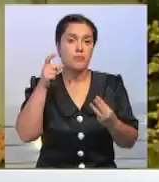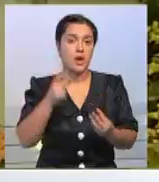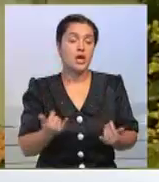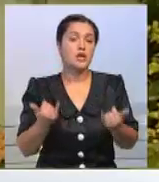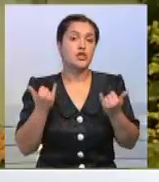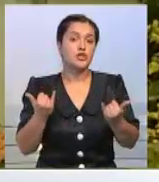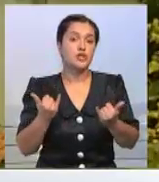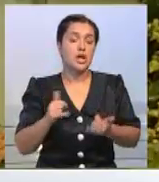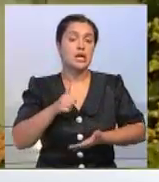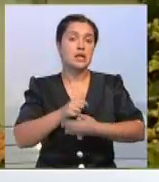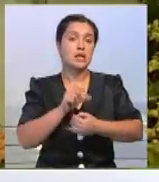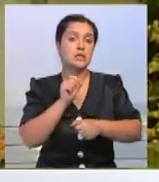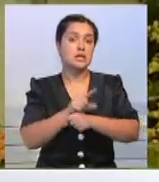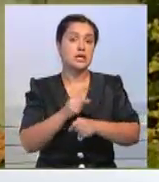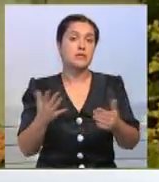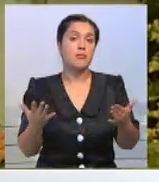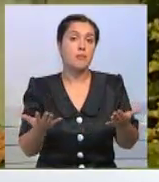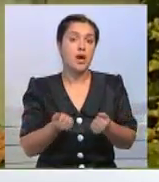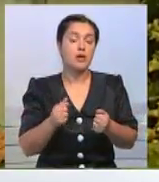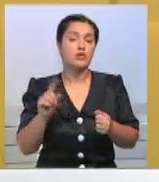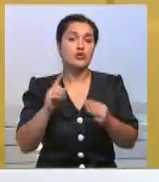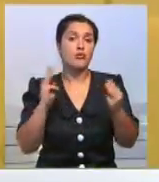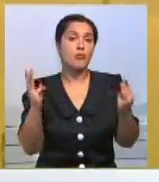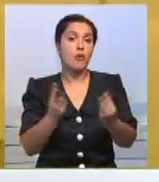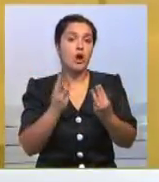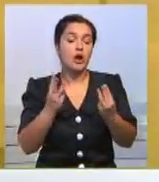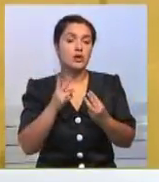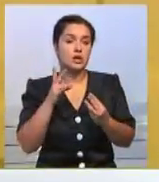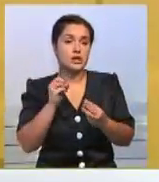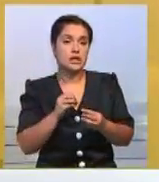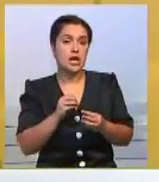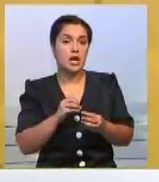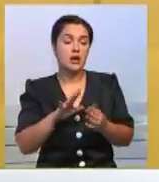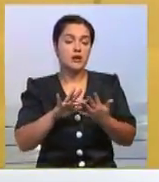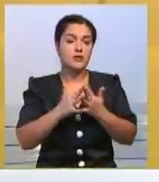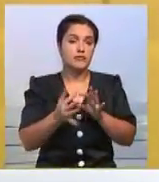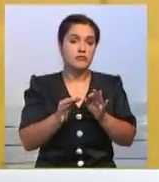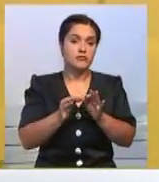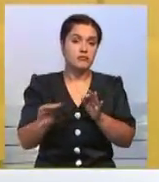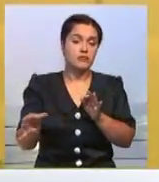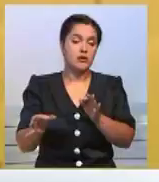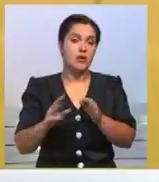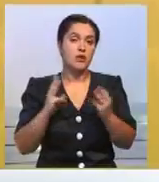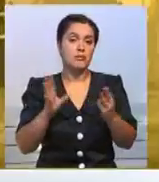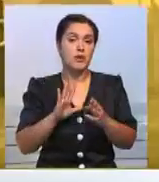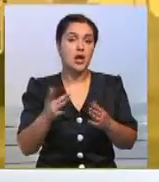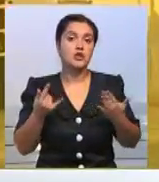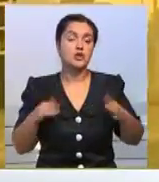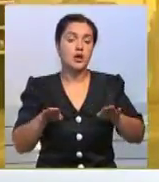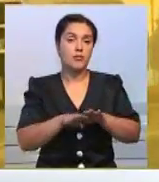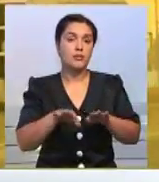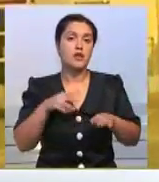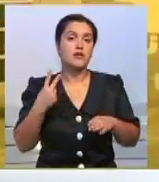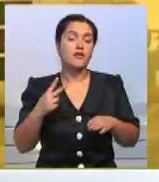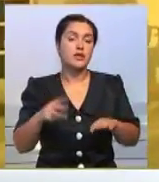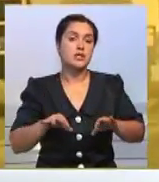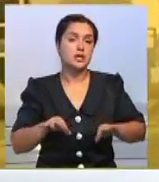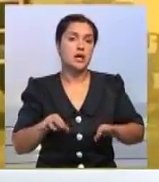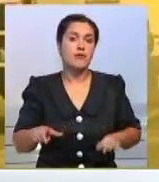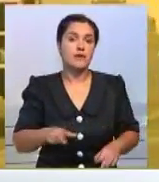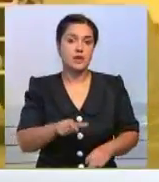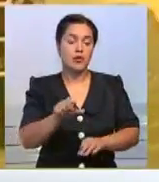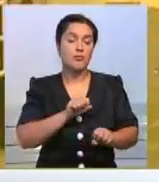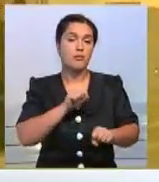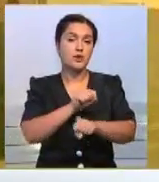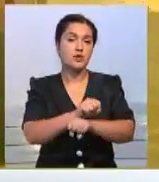тысяч пожарных. Сейчас основная задача спасателей – не допустить, чтобы огонь перекинулся на населенные пункты. Перекрыто около 20